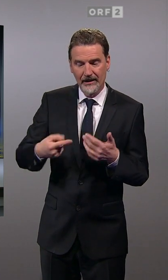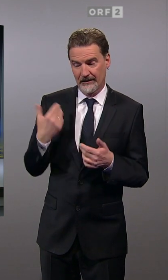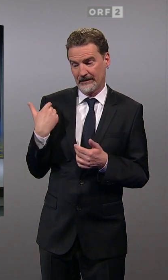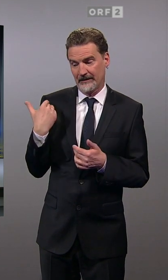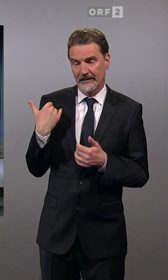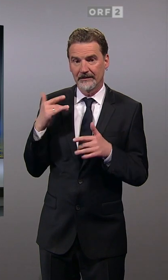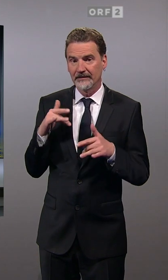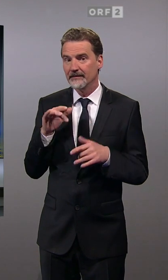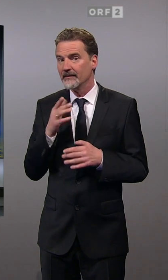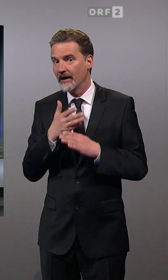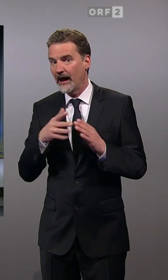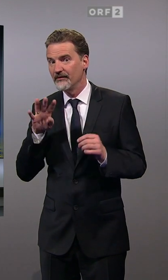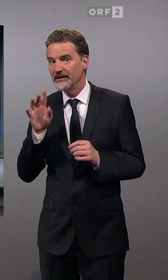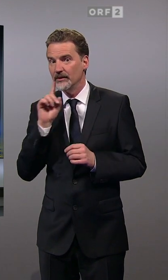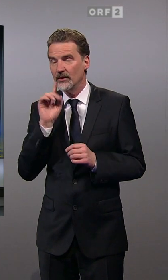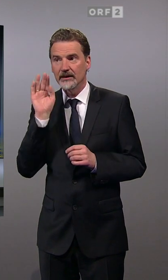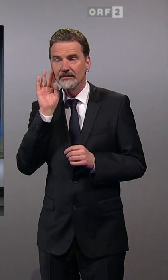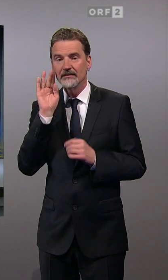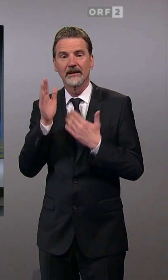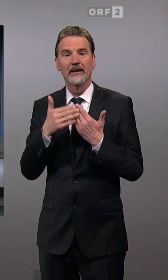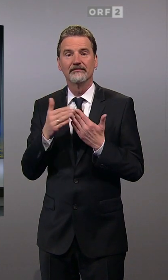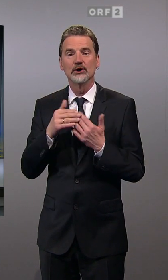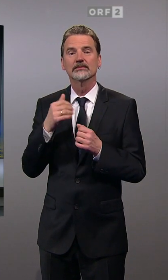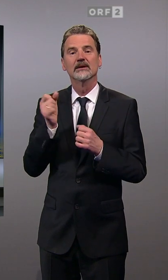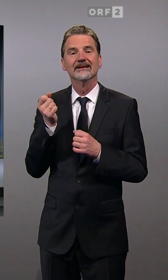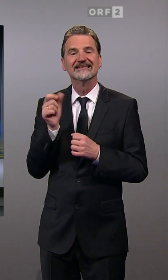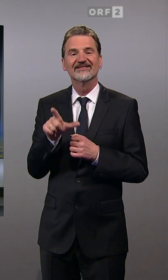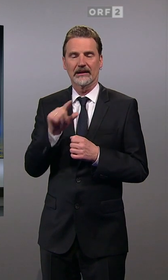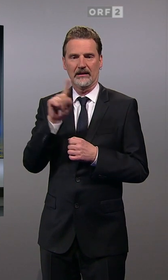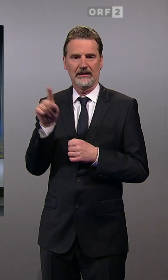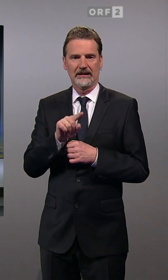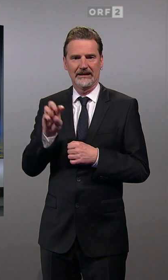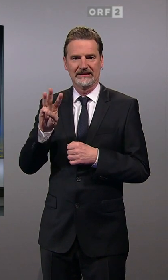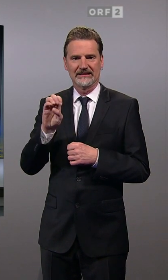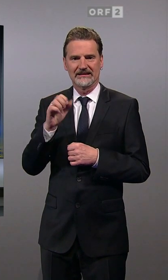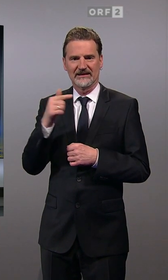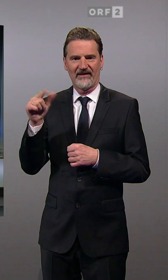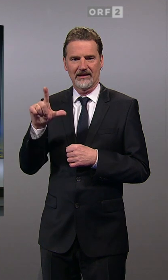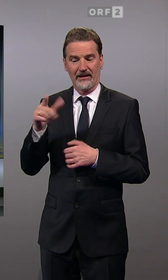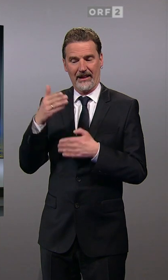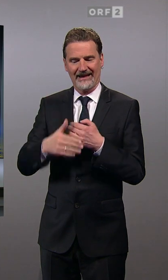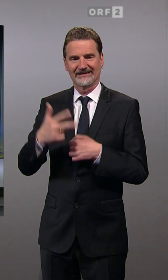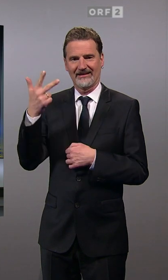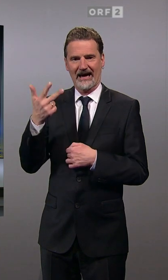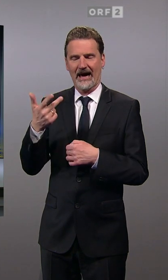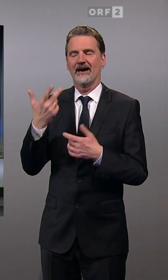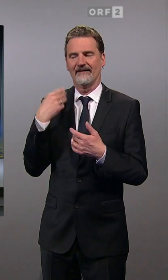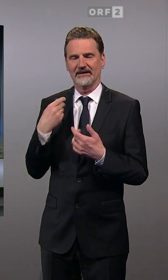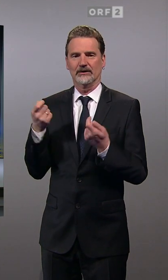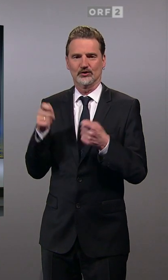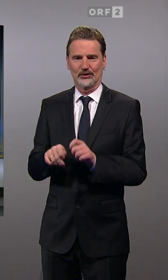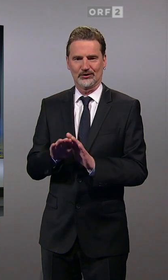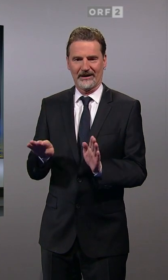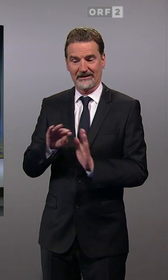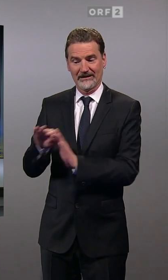jetzt um 15.30 Uhr, haben beispielsweise in Zwettl die letzten drei Wahllokale wieder zugesperrt. Aber in 55 Gemeinden